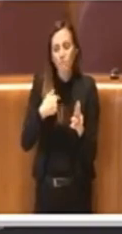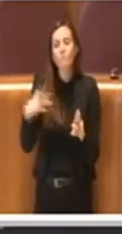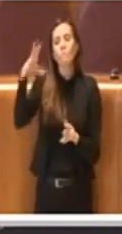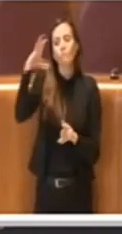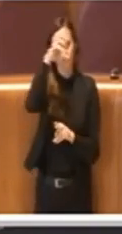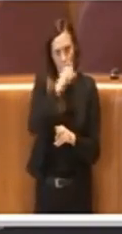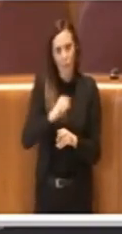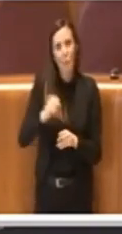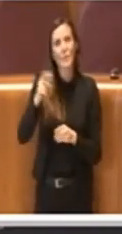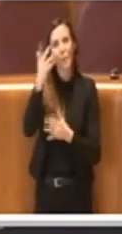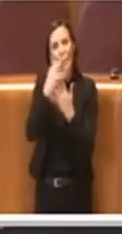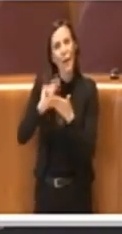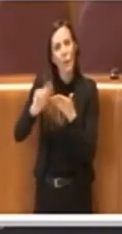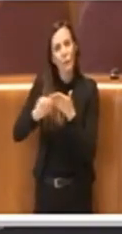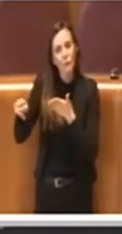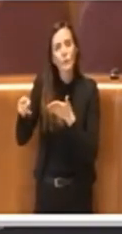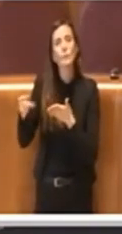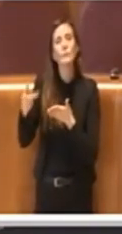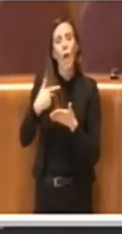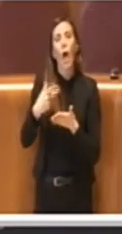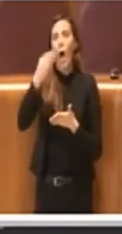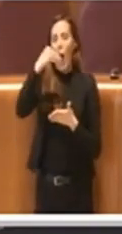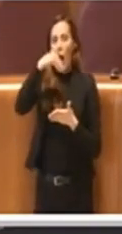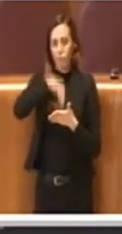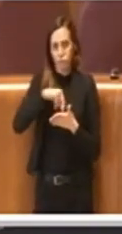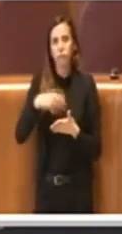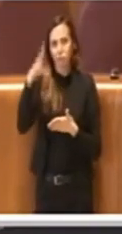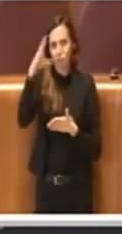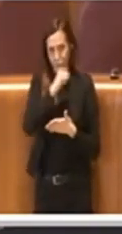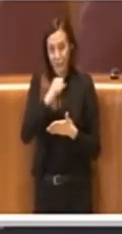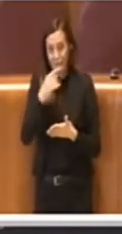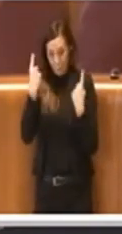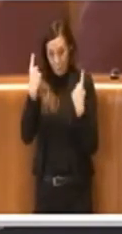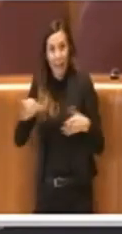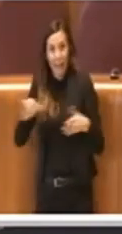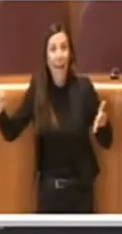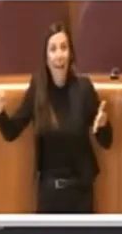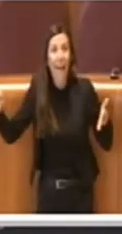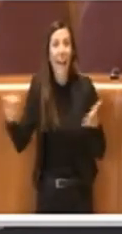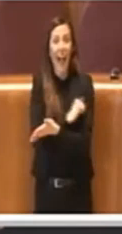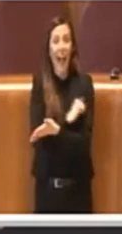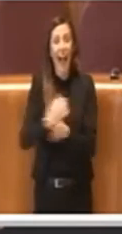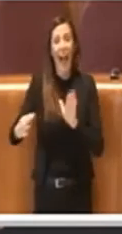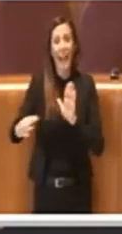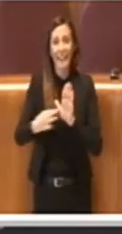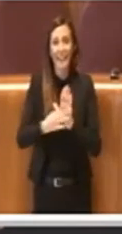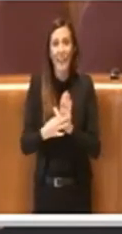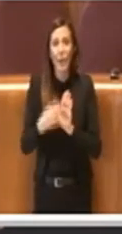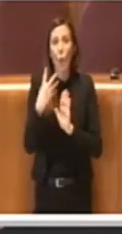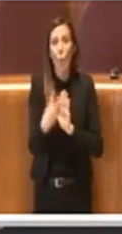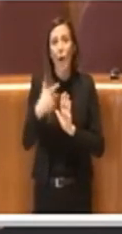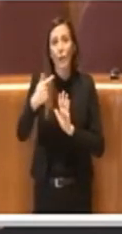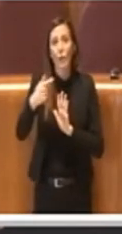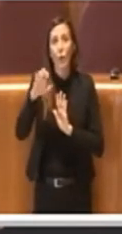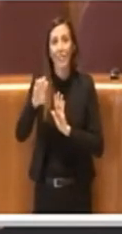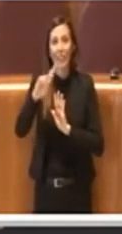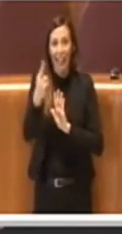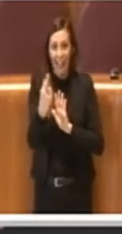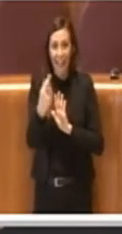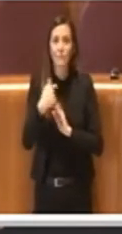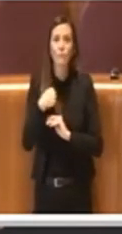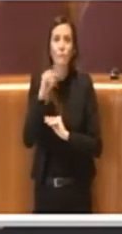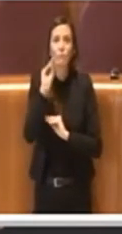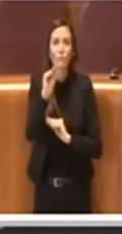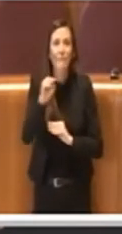e questo emendamento in particolare va a cancellare tutte le modifiche all'articolo 4 ter. Quindi chiediamo di